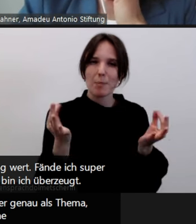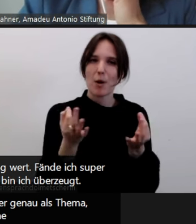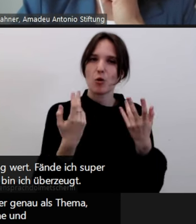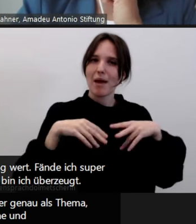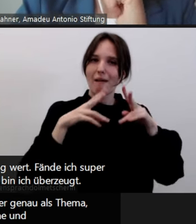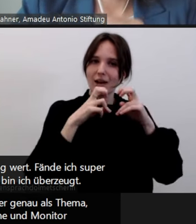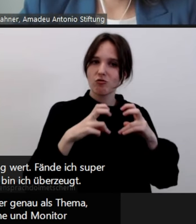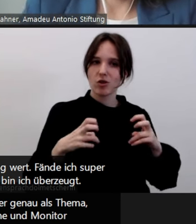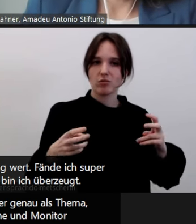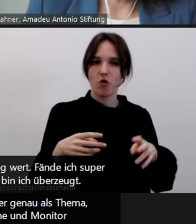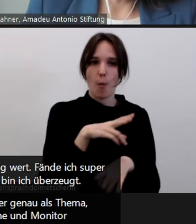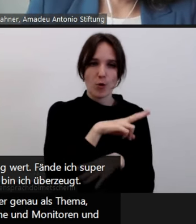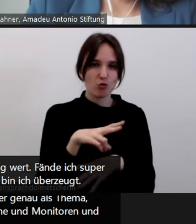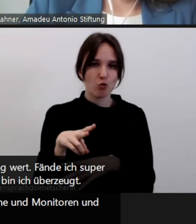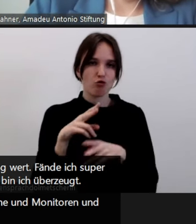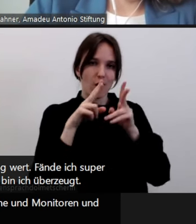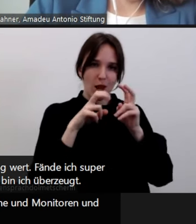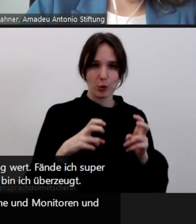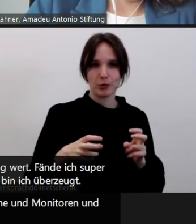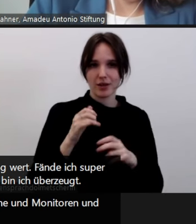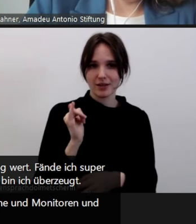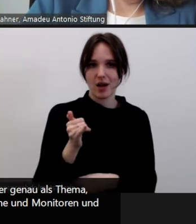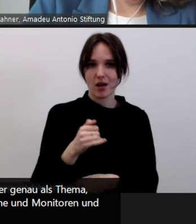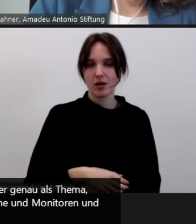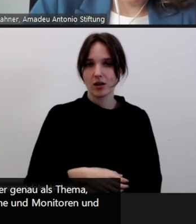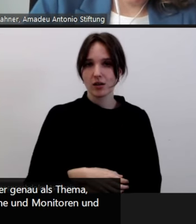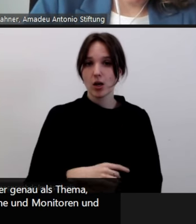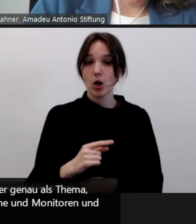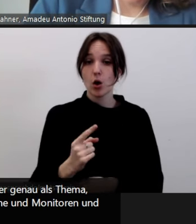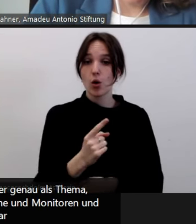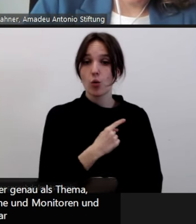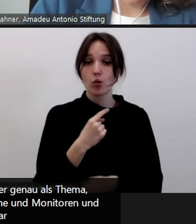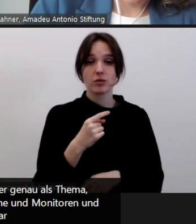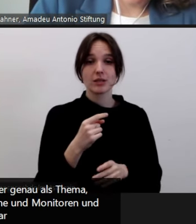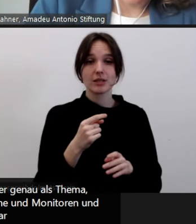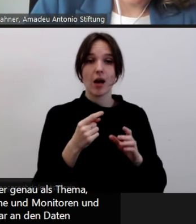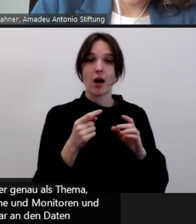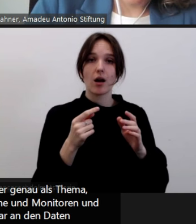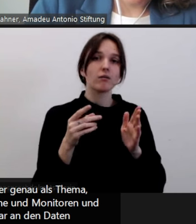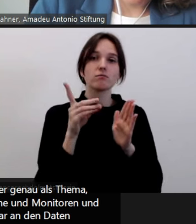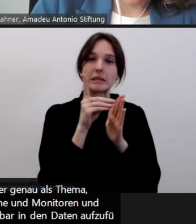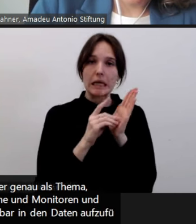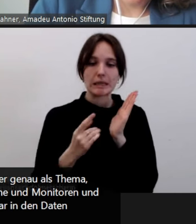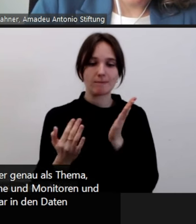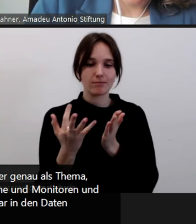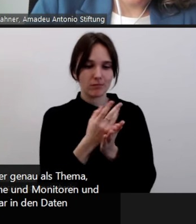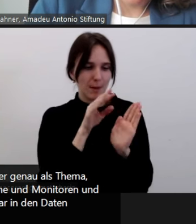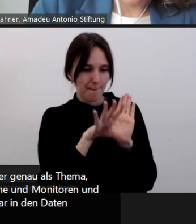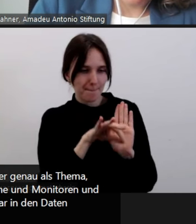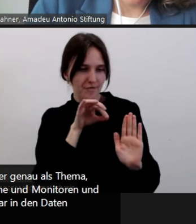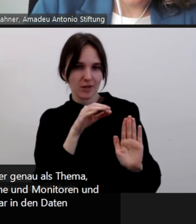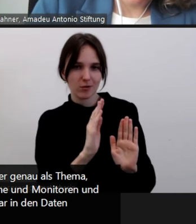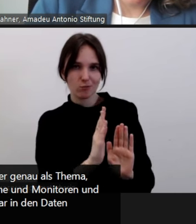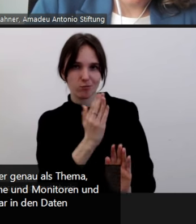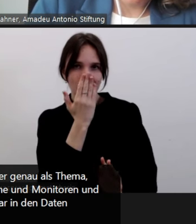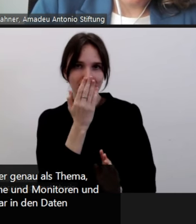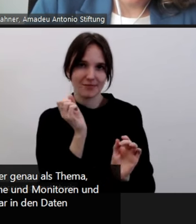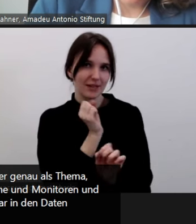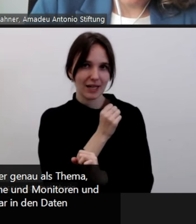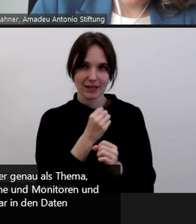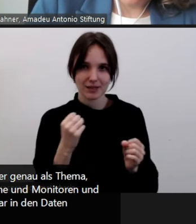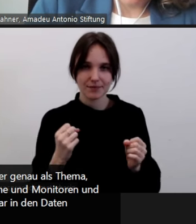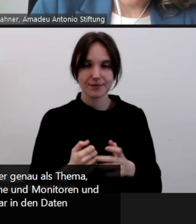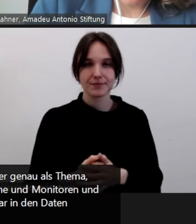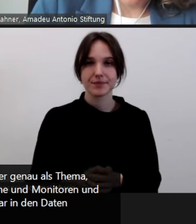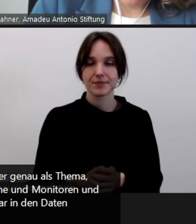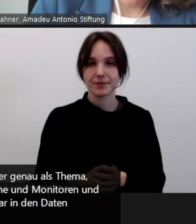Monitoring und Analysearbeit. Das ist jetzt nichts, was unmittelbar in den Daten aufzufinden ist. was wir schon sehen ist,